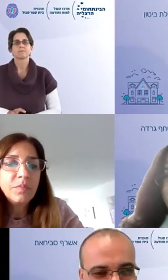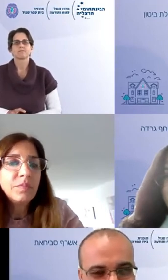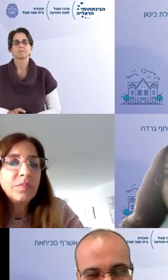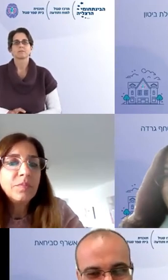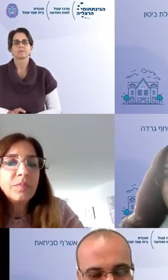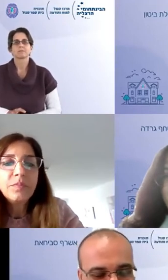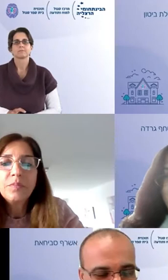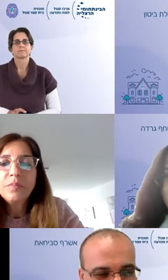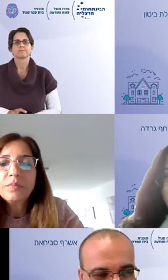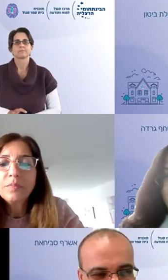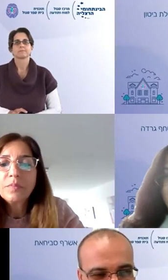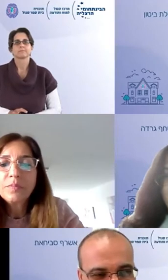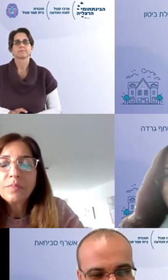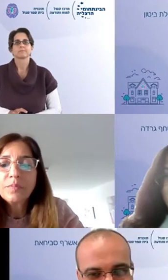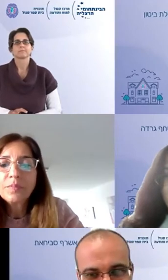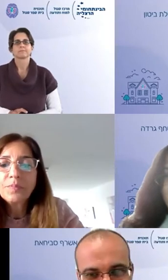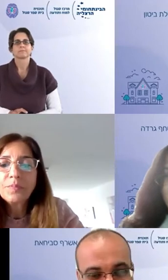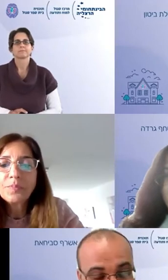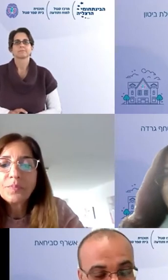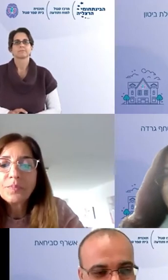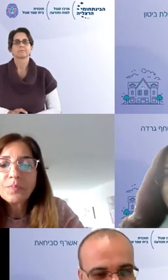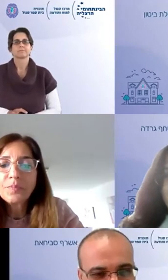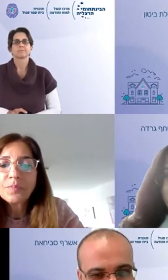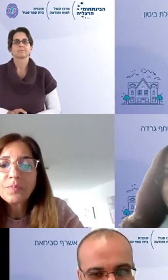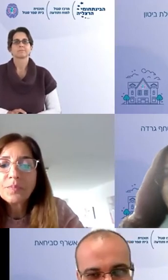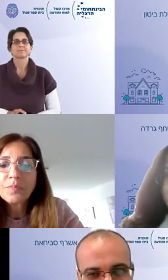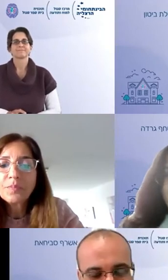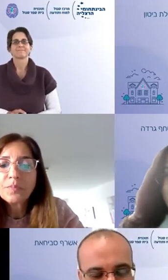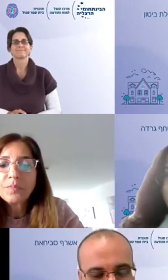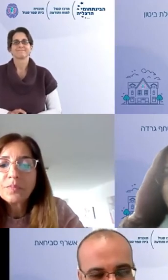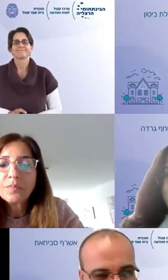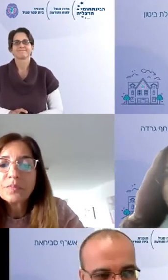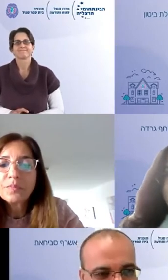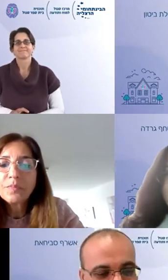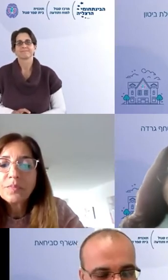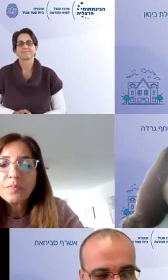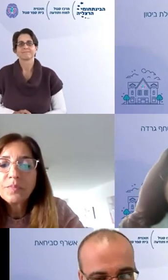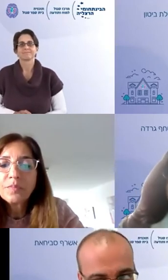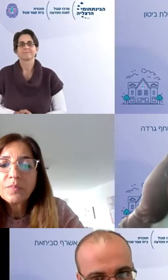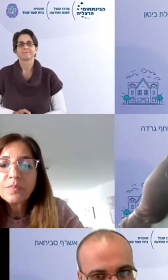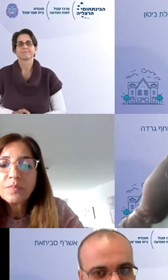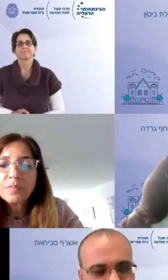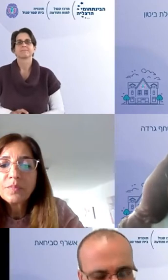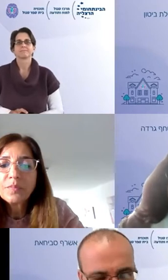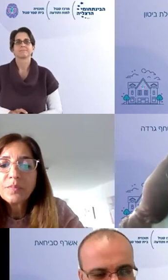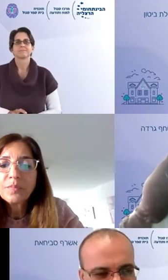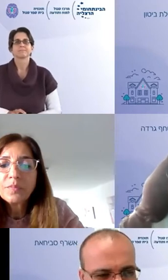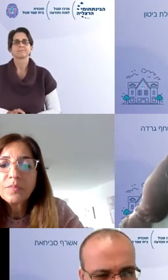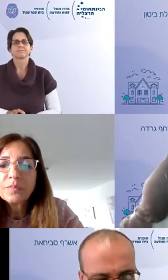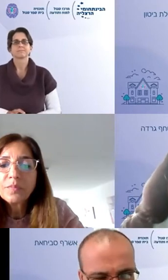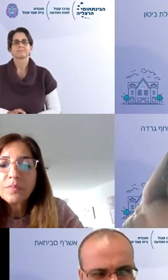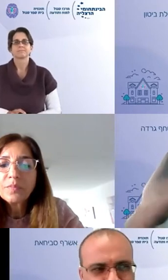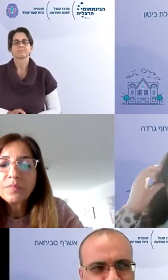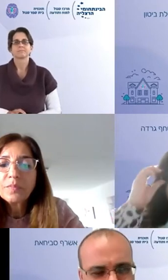בגשנו אותו באמצעות המיינדפולנס והעיר אותנו לגבי הרבה דברים בעצם